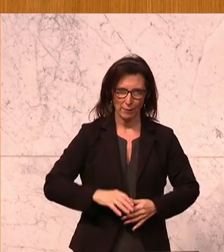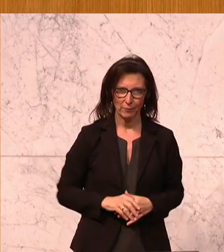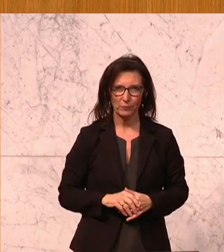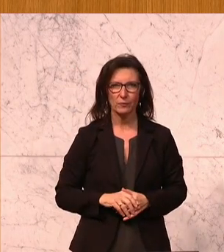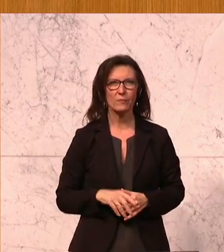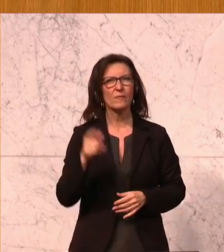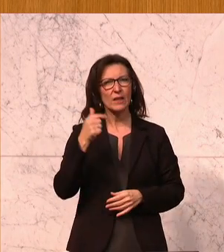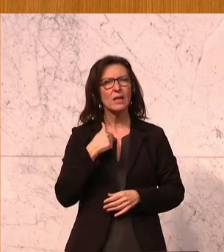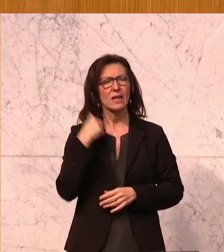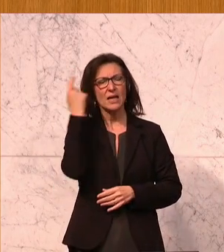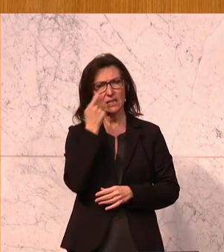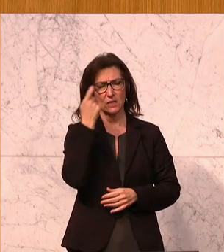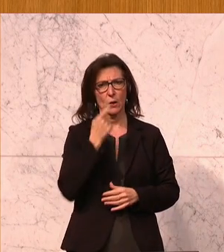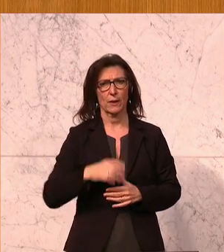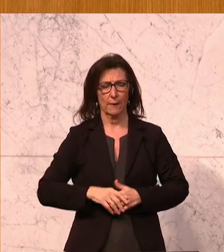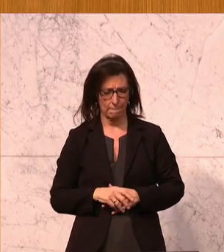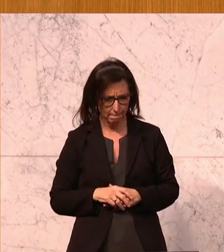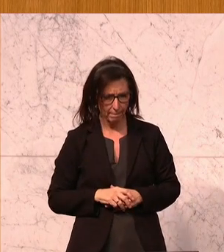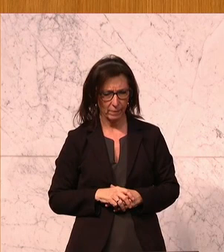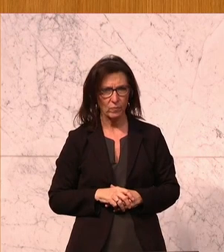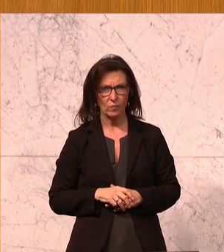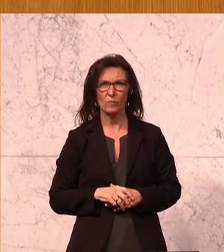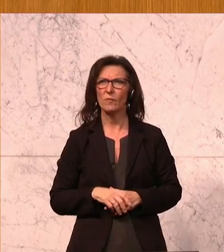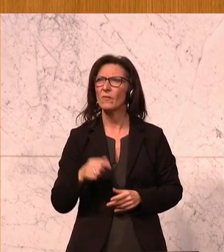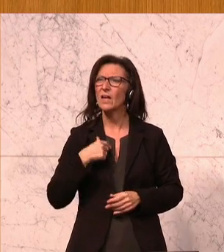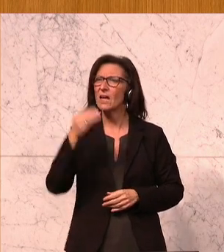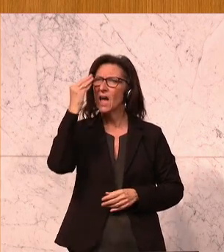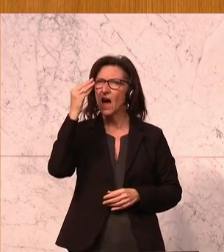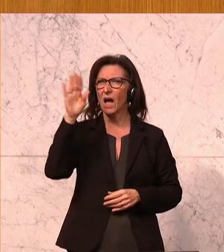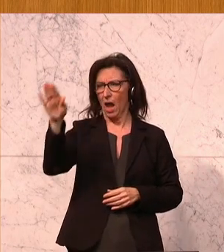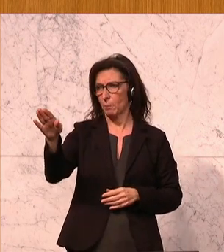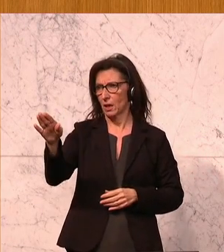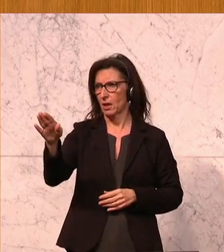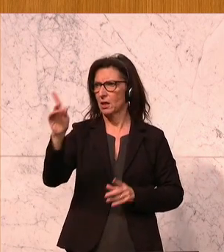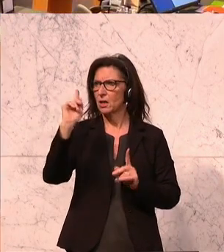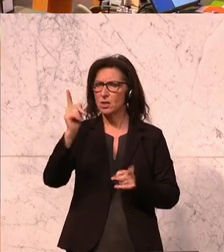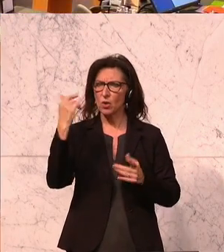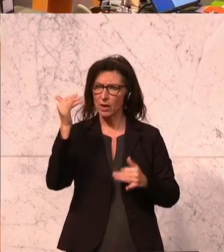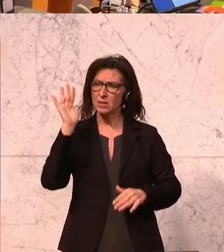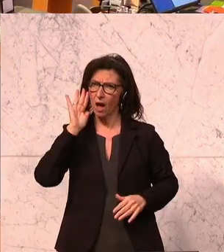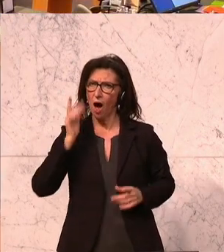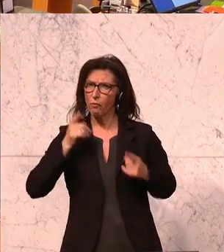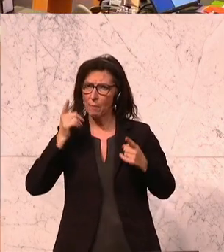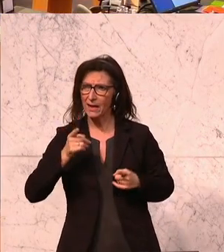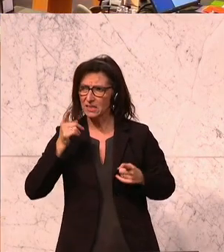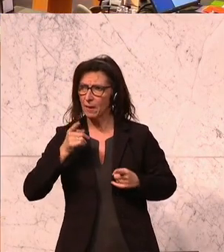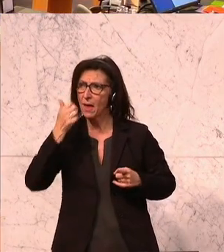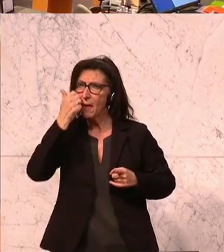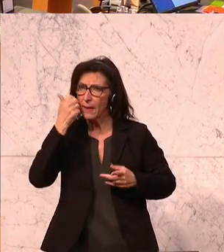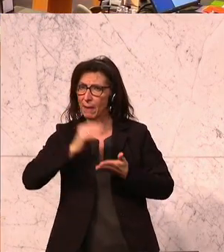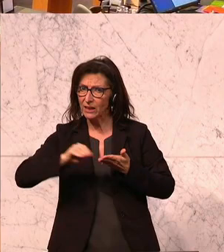Ich mache mir Sorgen. Ich glaube, Sie sollten bitte den Respekt jetzt haben zuzuhören, denn der Herr sitzt da oben.